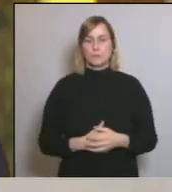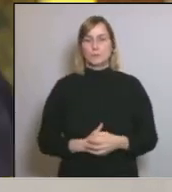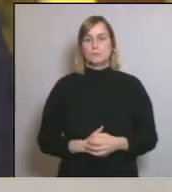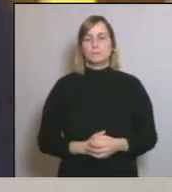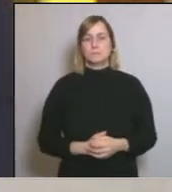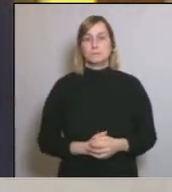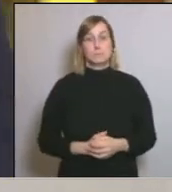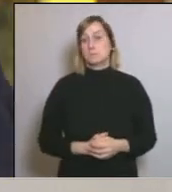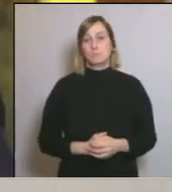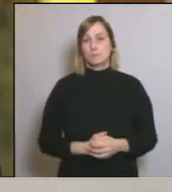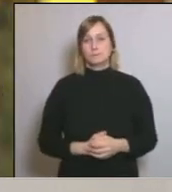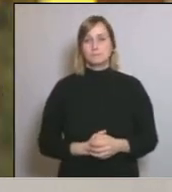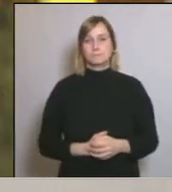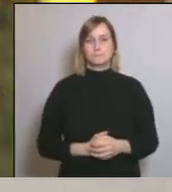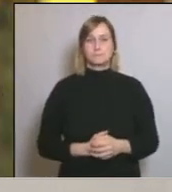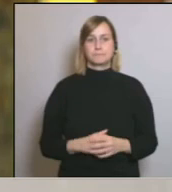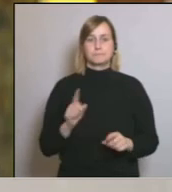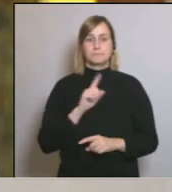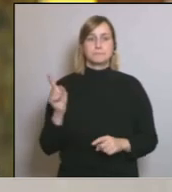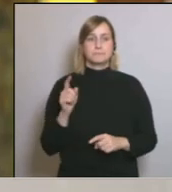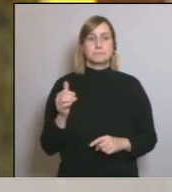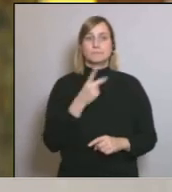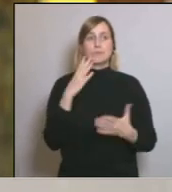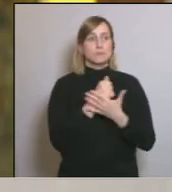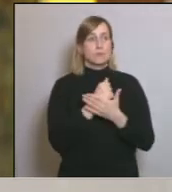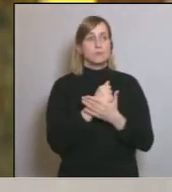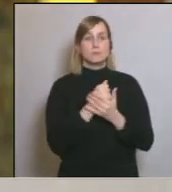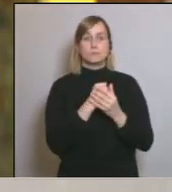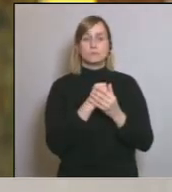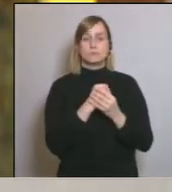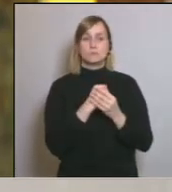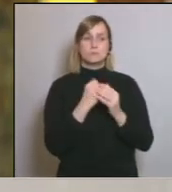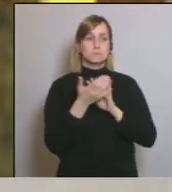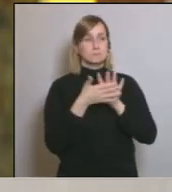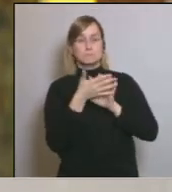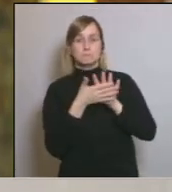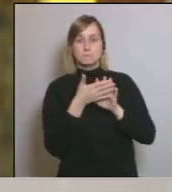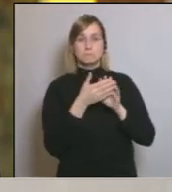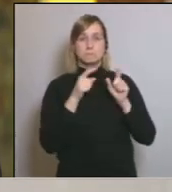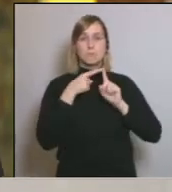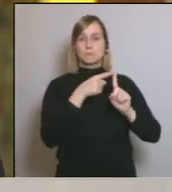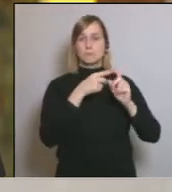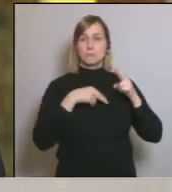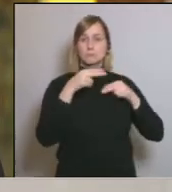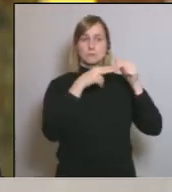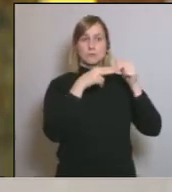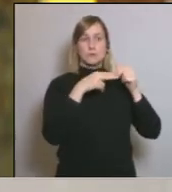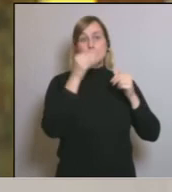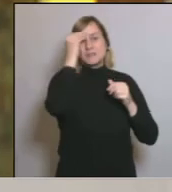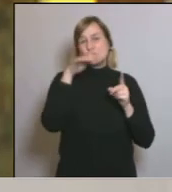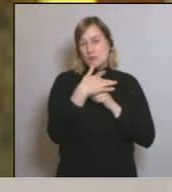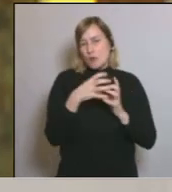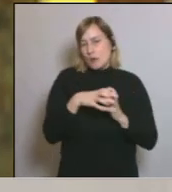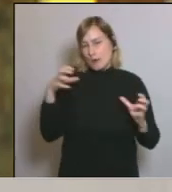No. Ningú. Hi ha hagut un to constructiu. Penso que la situació és prou greu arreu com